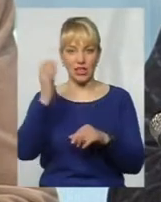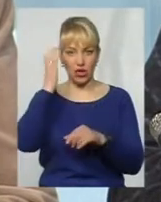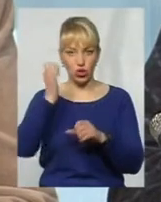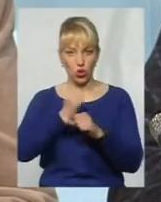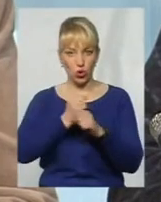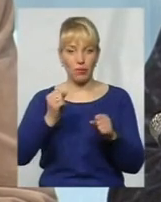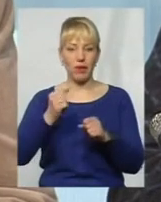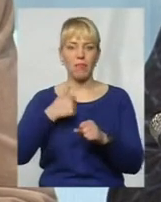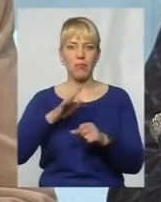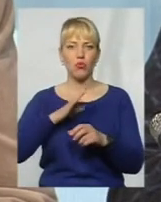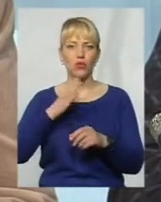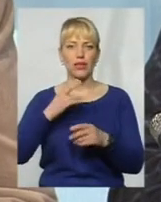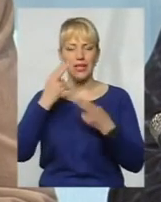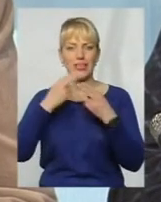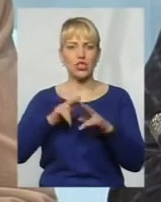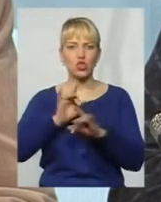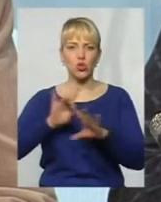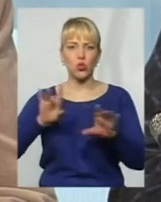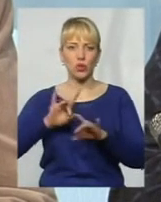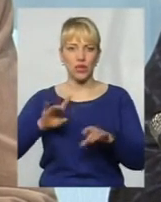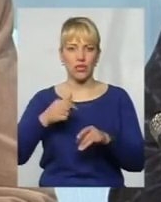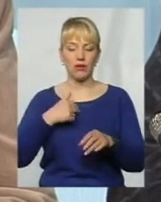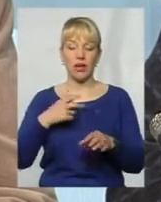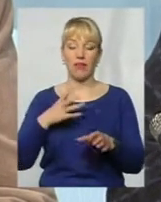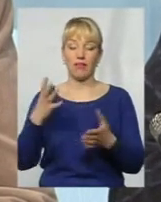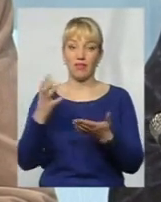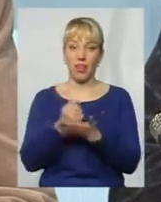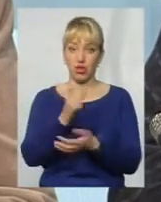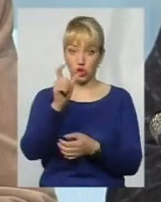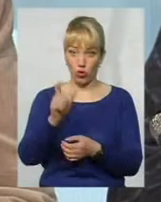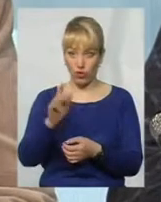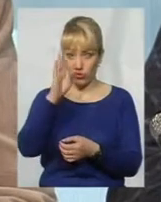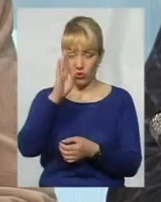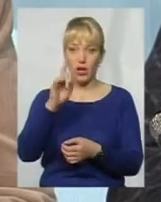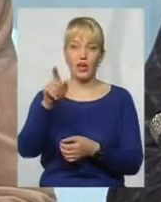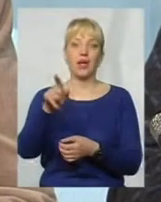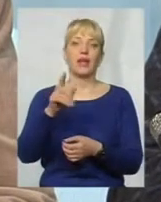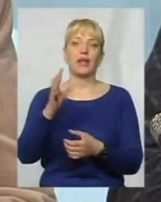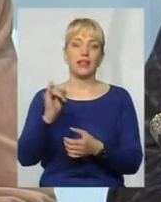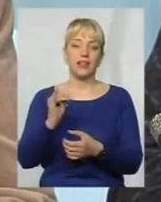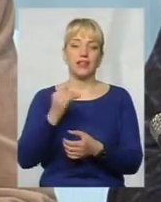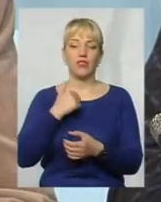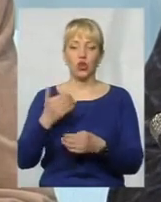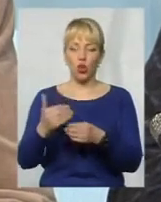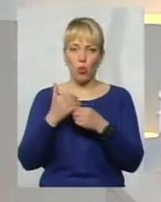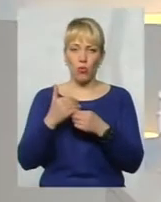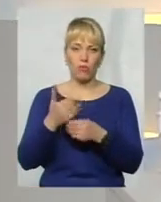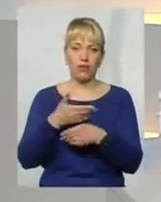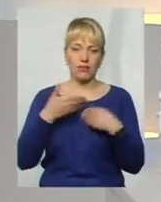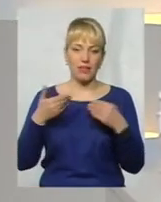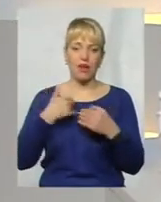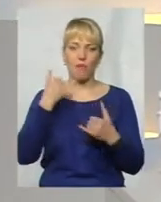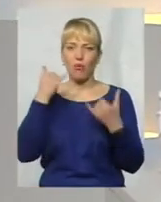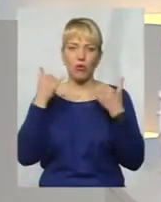приїхали в районний відділ міліції, я його найшов, він нам допоміг з хлопцями, обзвонив, і ми об'їхали